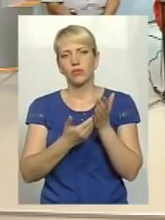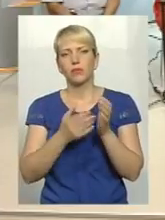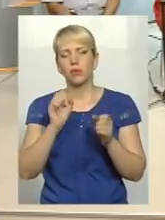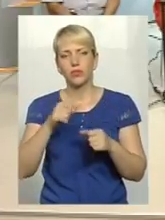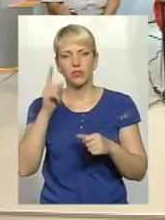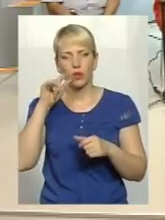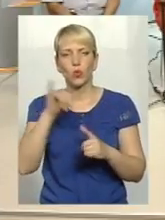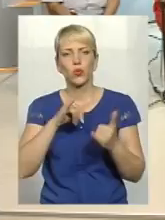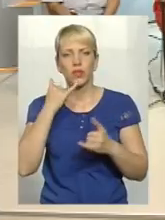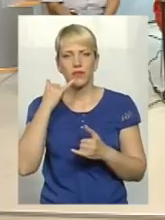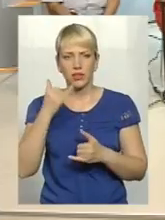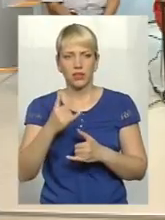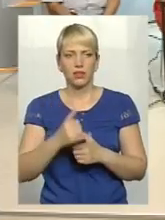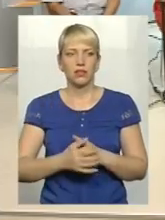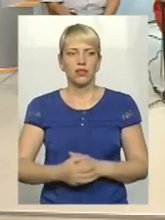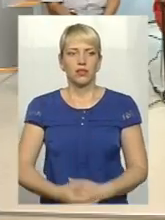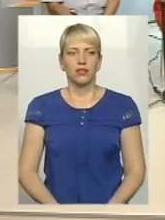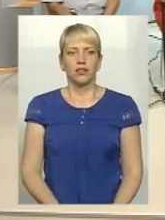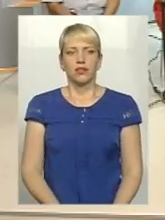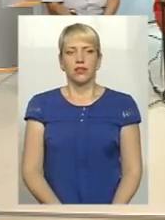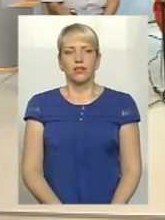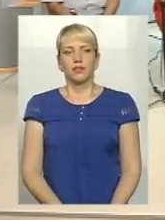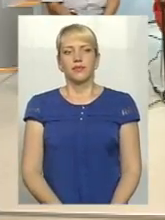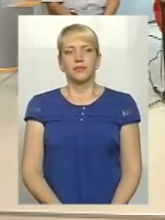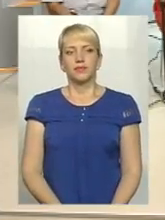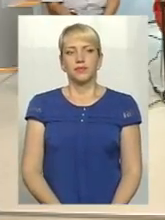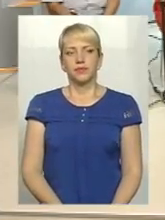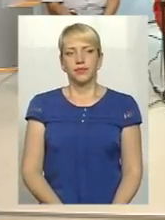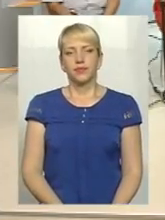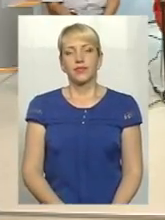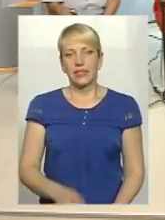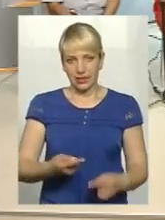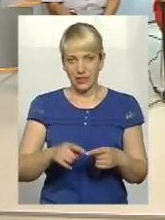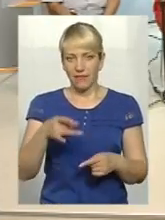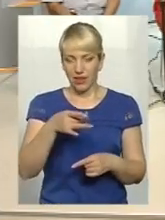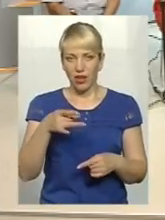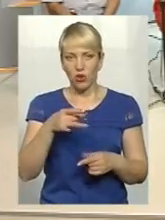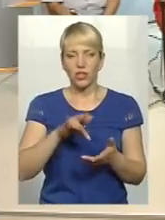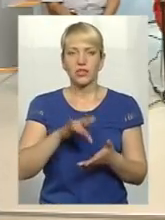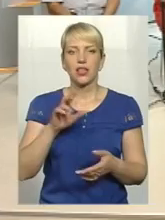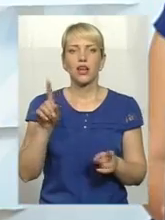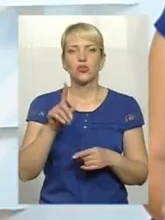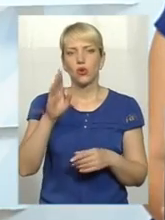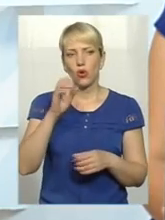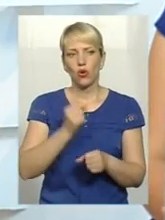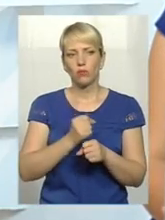позвонити. вже оці такі... Це, напевно, в основному в райцентрах, так? А що робити хлопцю, який живе